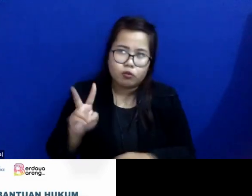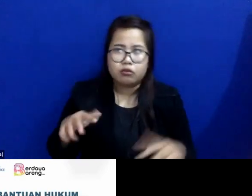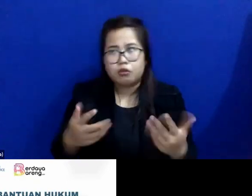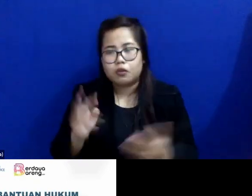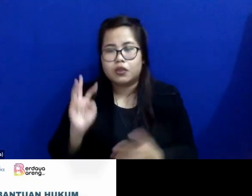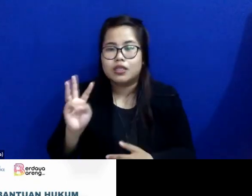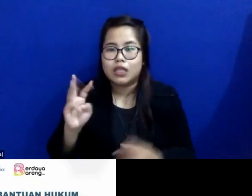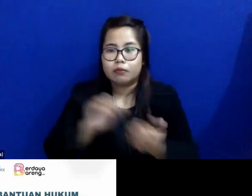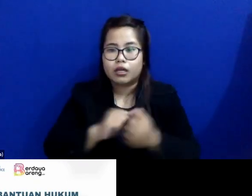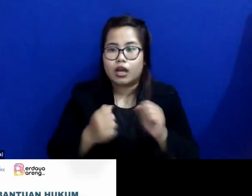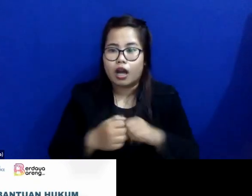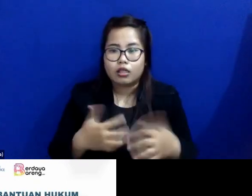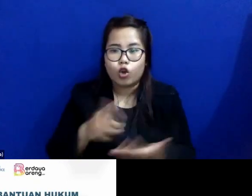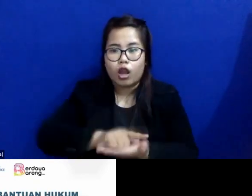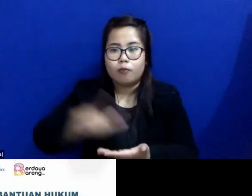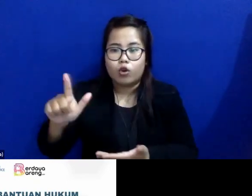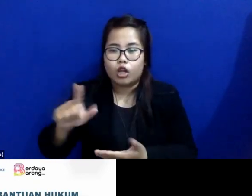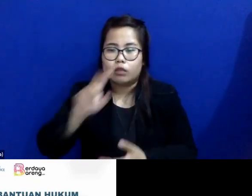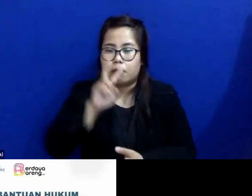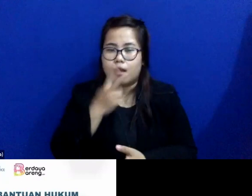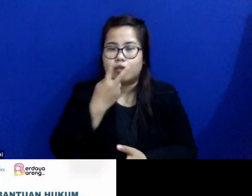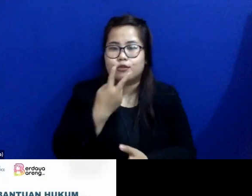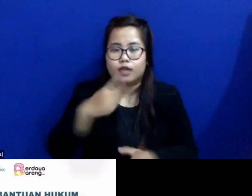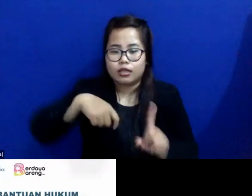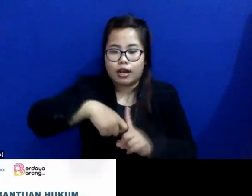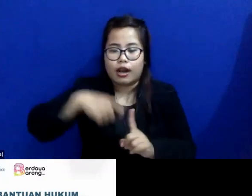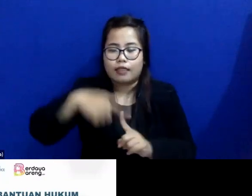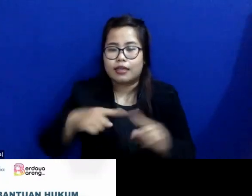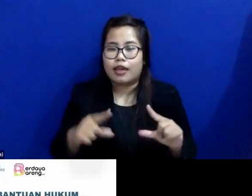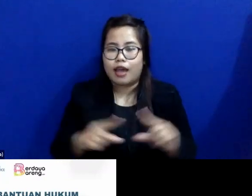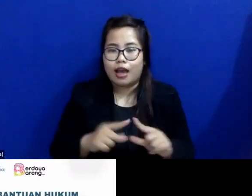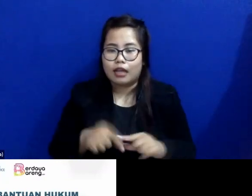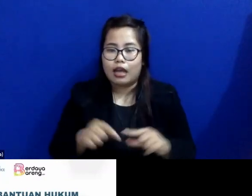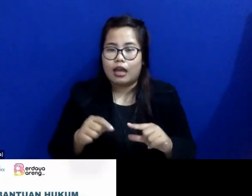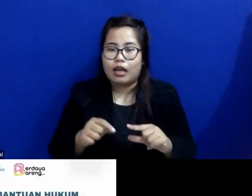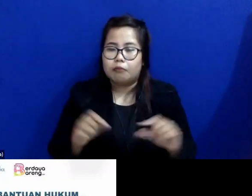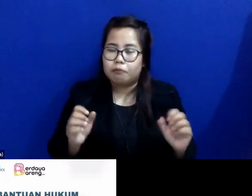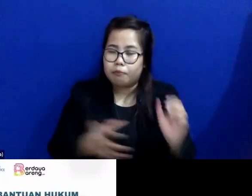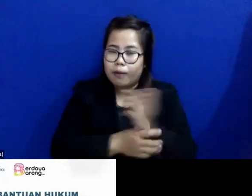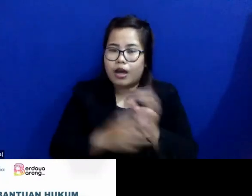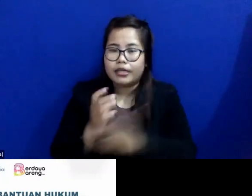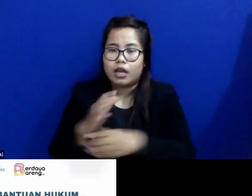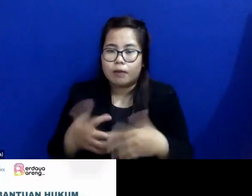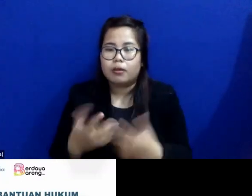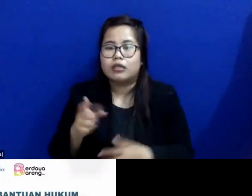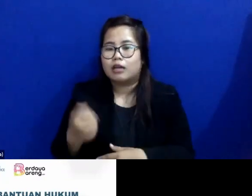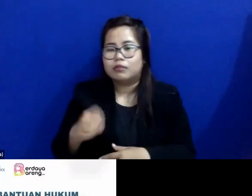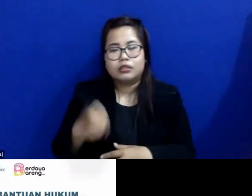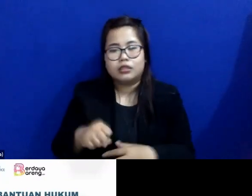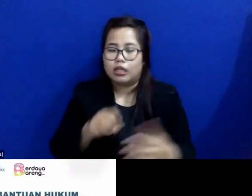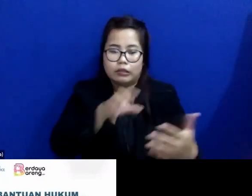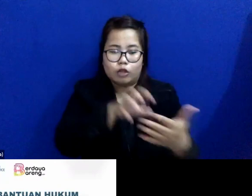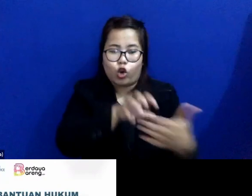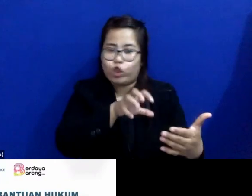laporan memalsukan KTA. celakanya karena dia tidak bisa palsukan QR Code-nya. Jadi